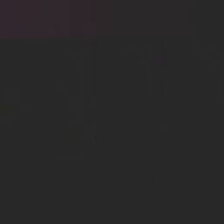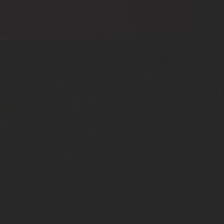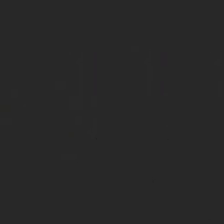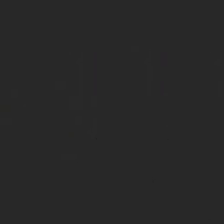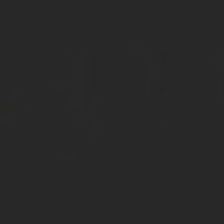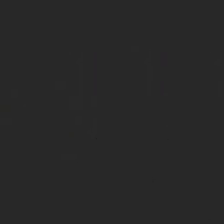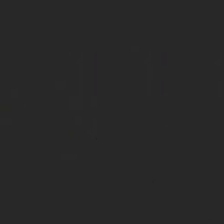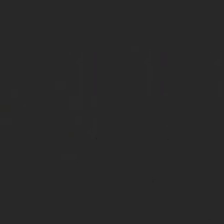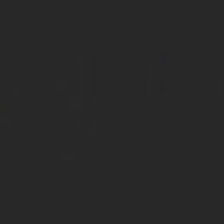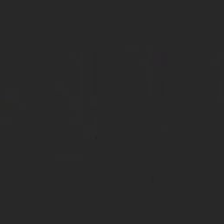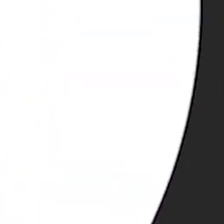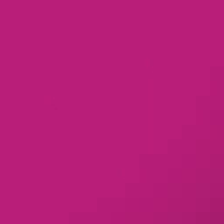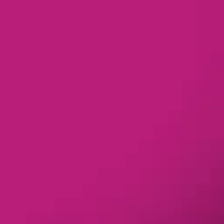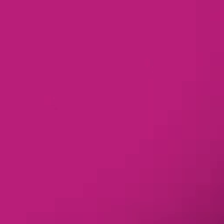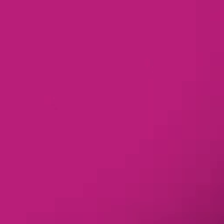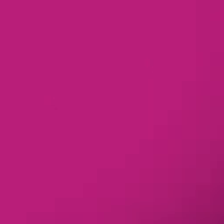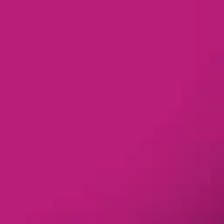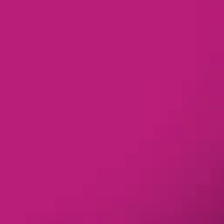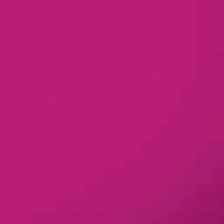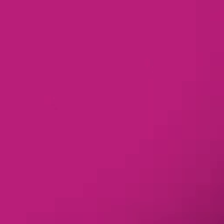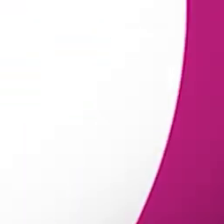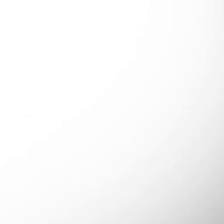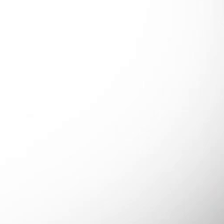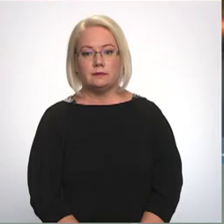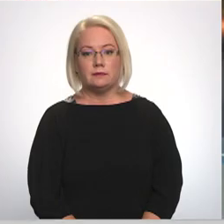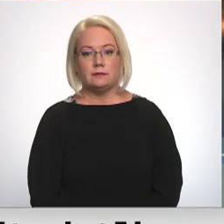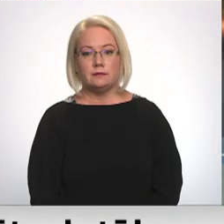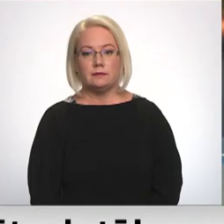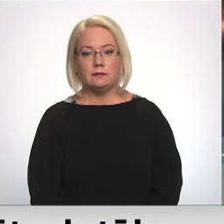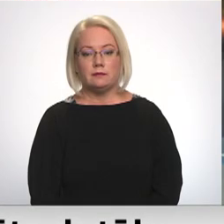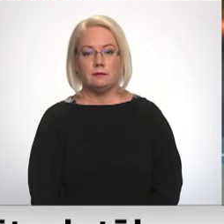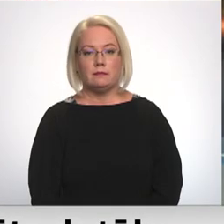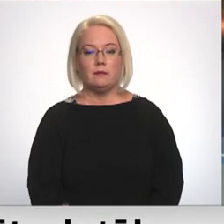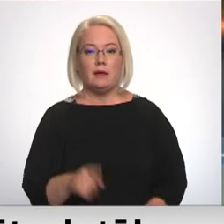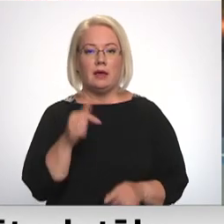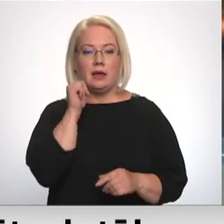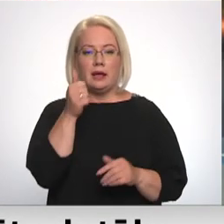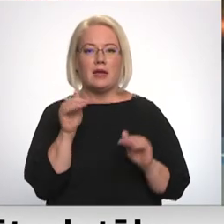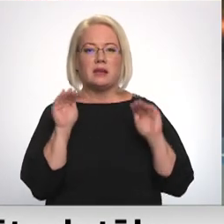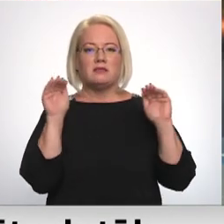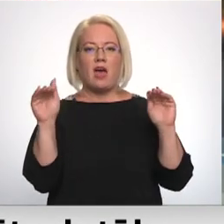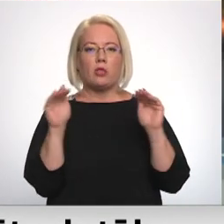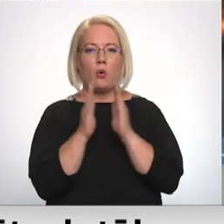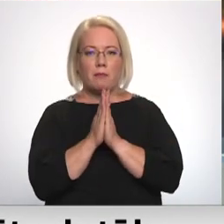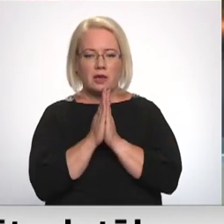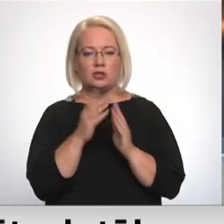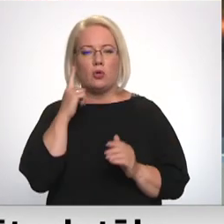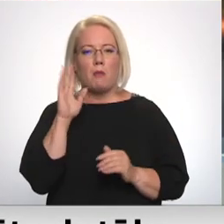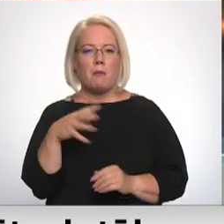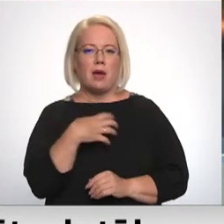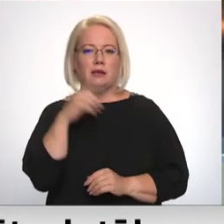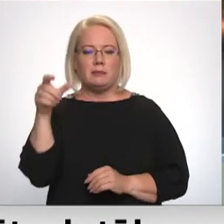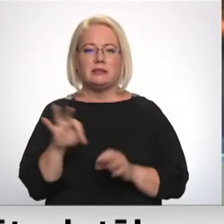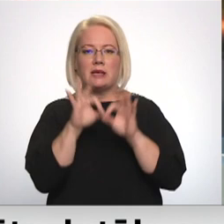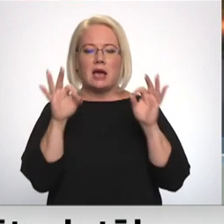Re, visi ēters ir te! Rīt ar svētomu misi, nodomā par slimniekiem, saksies